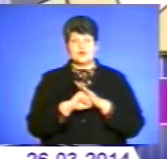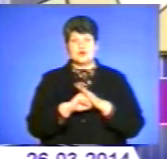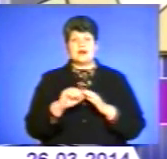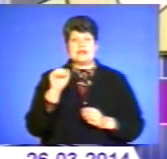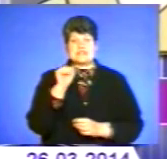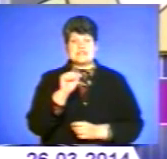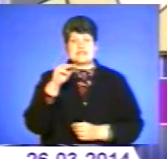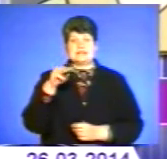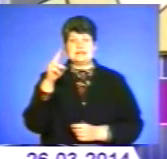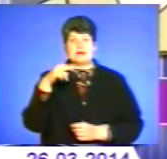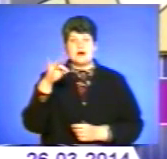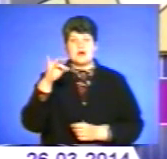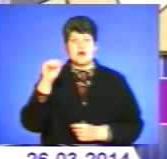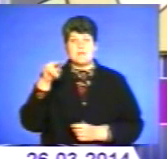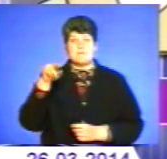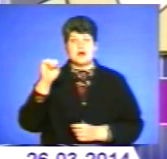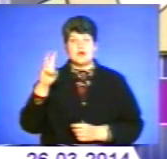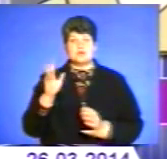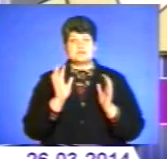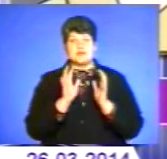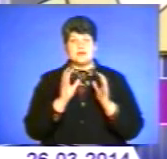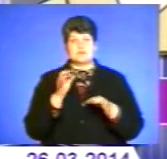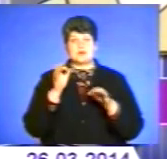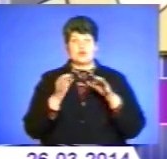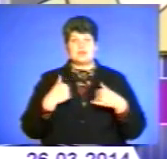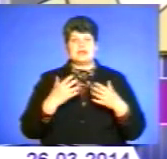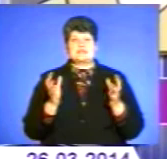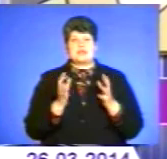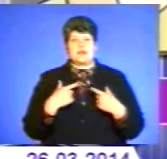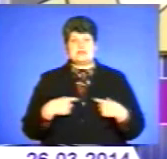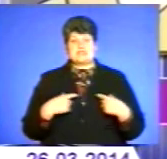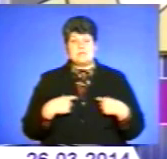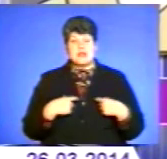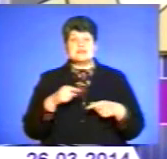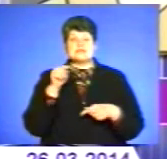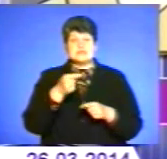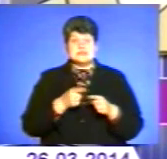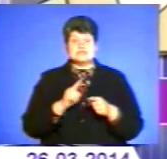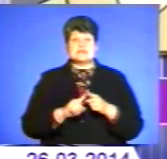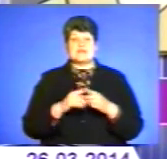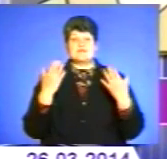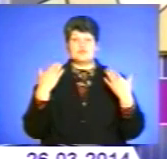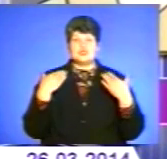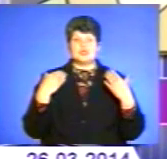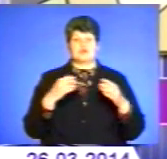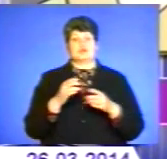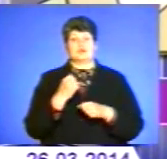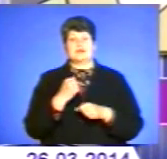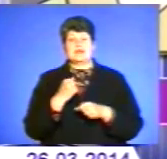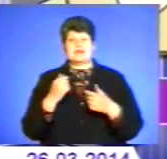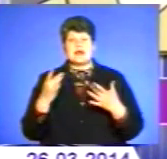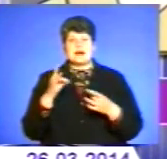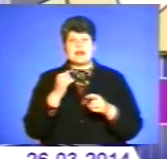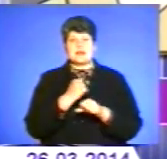Анастасія Драпалюк, «Зберігаючи природу, ми зберігаємо себе». Така тематика, як відпочинок і рекреація, в Міністерстві